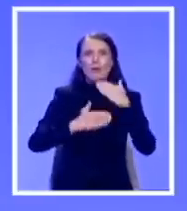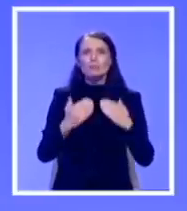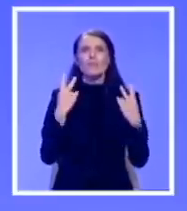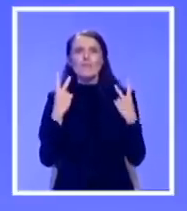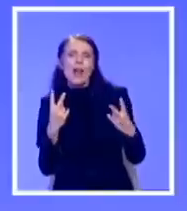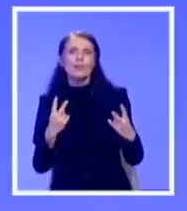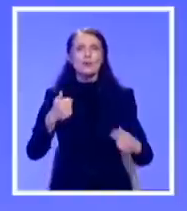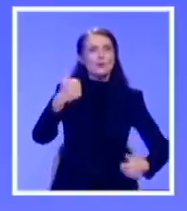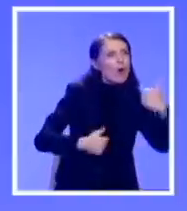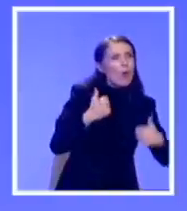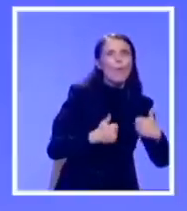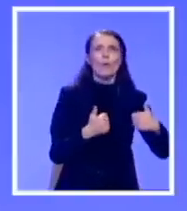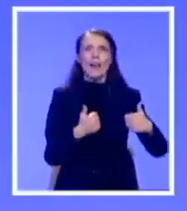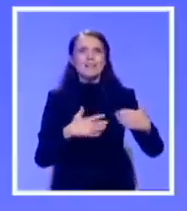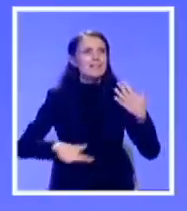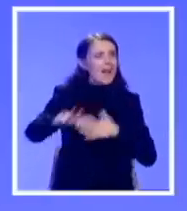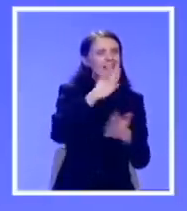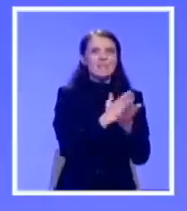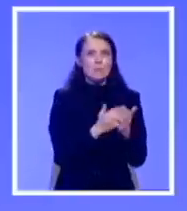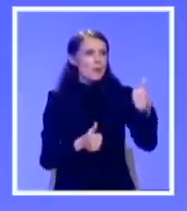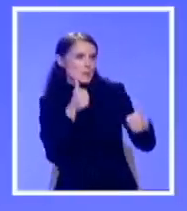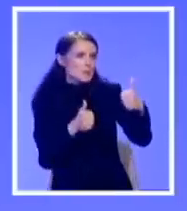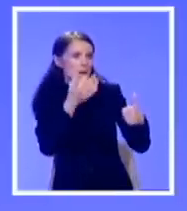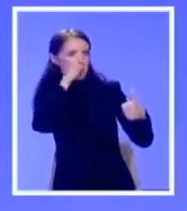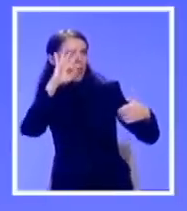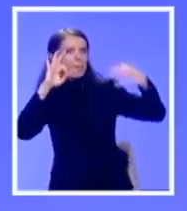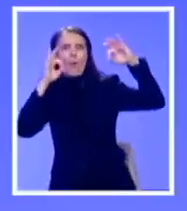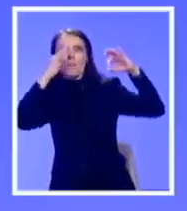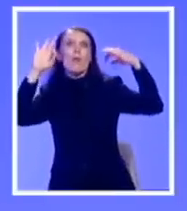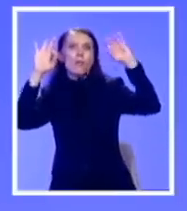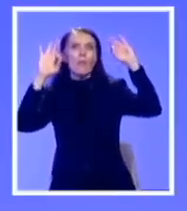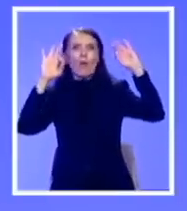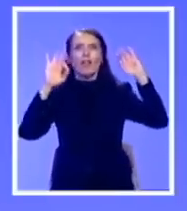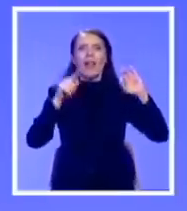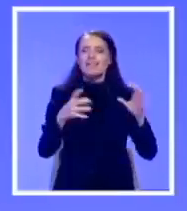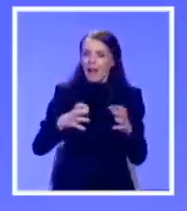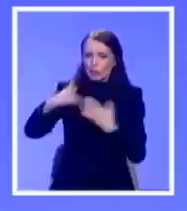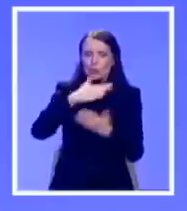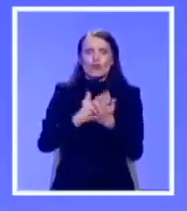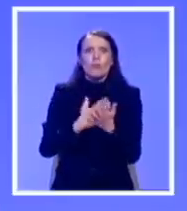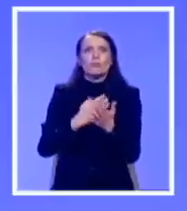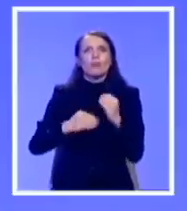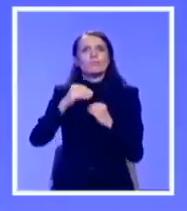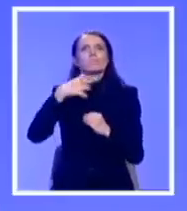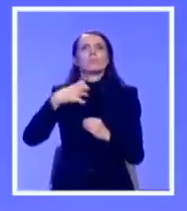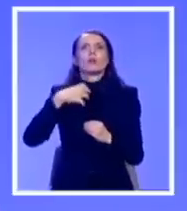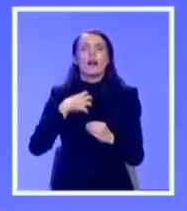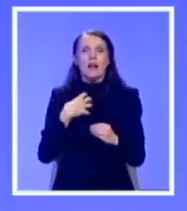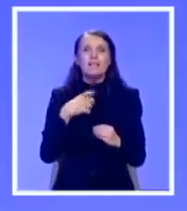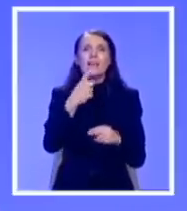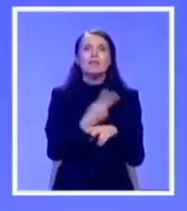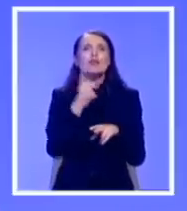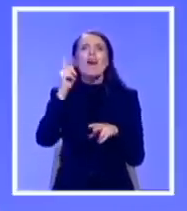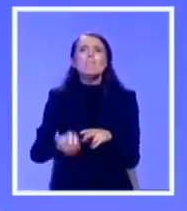konkurenciju kako bi svi bili bolji i kako bi mogli da obogaćujemo društvo u kome živimo. Država mora prosto da